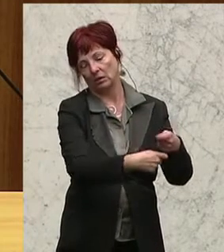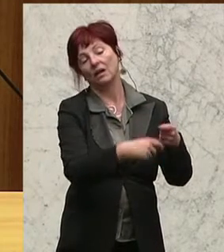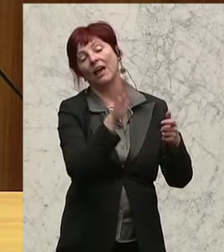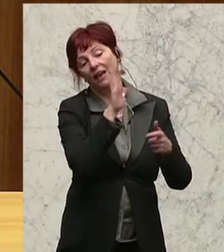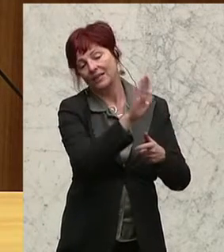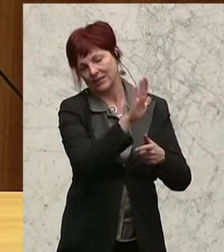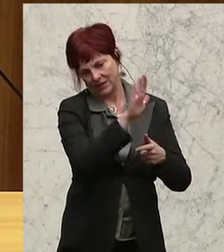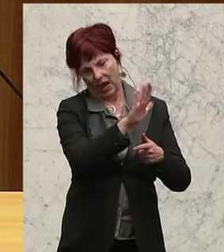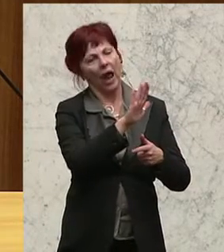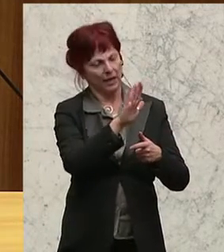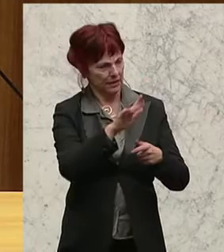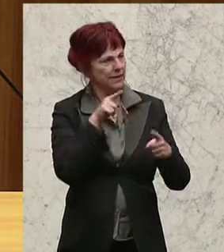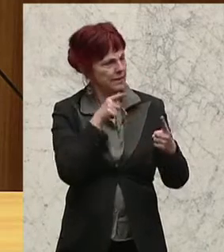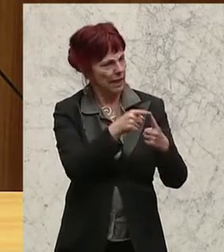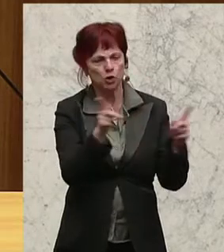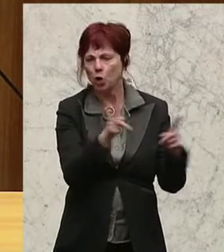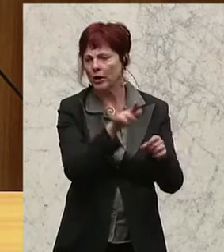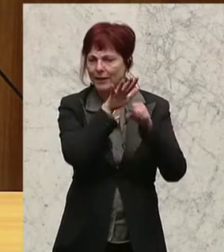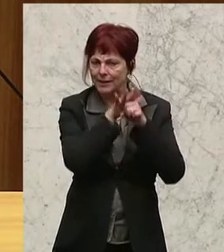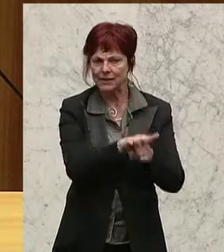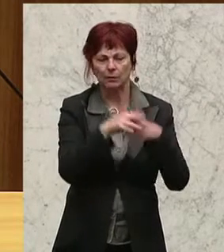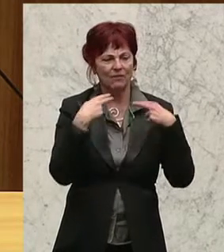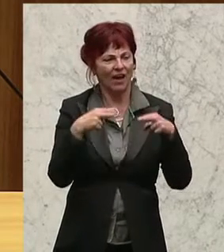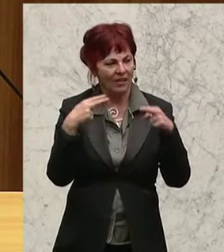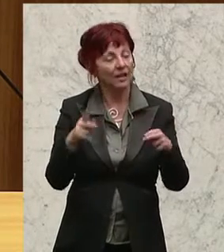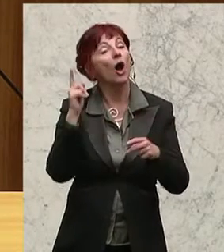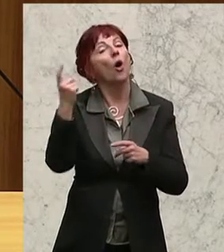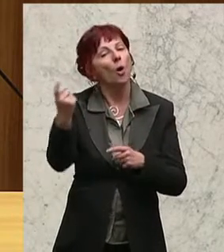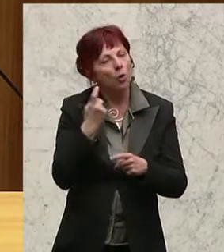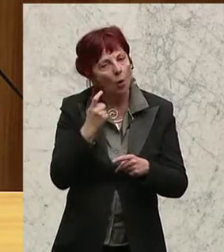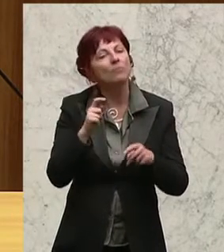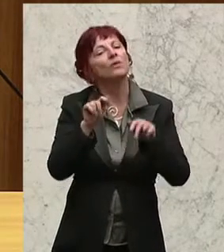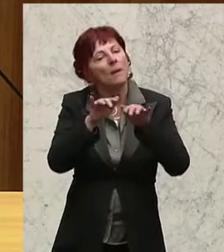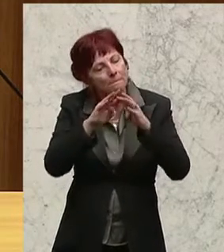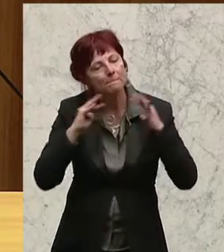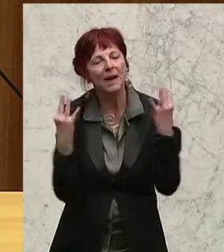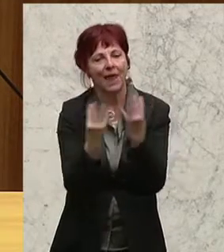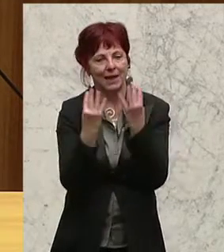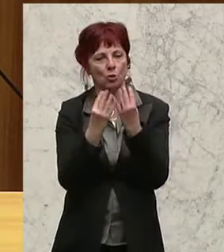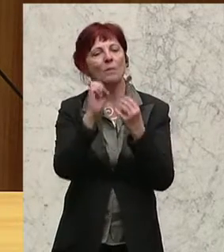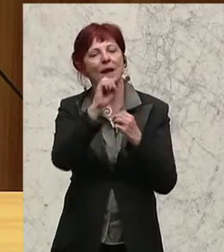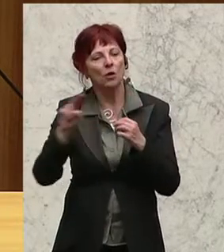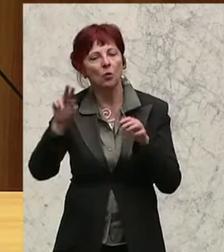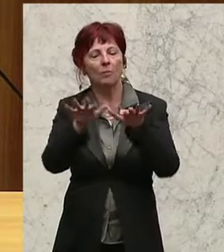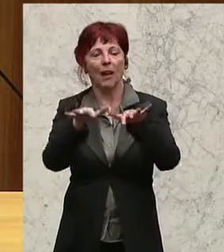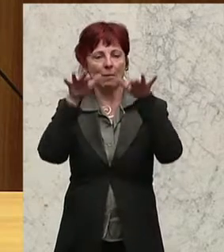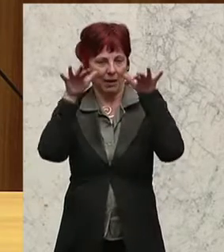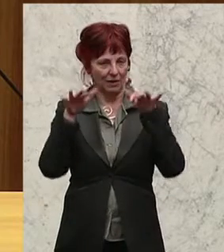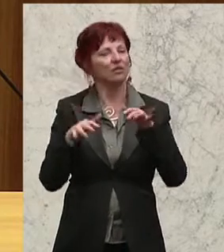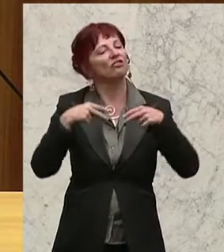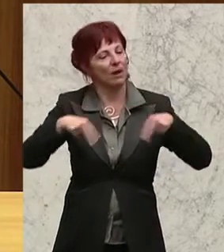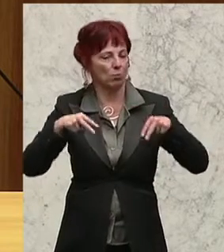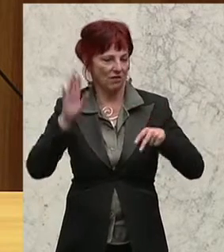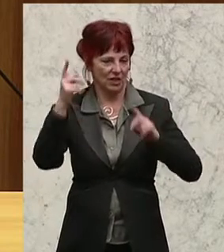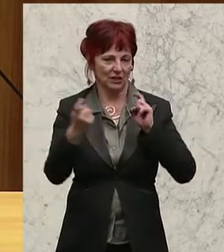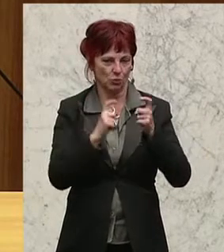vorsieht und diese wird im Europäischen Parlament im Plenum im Februar diskutiert. Am Beispiel dieser deutschen Maut sehen wir also wieder sehr